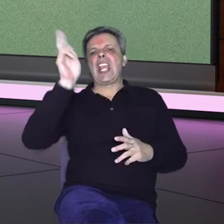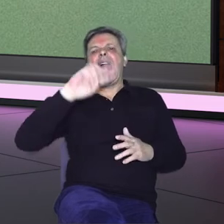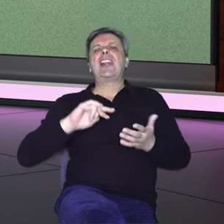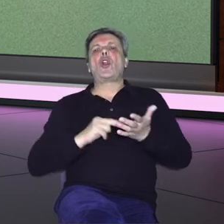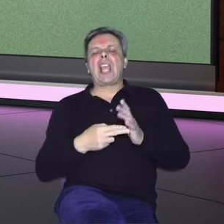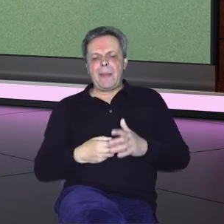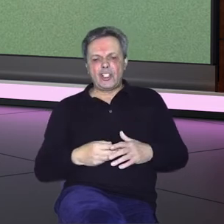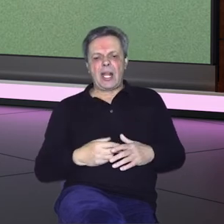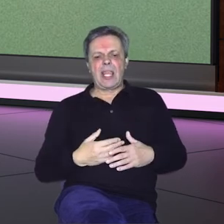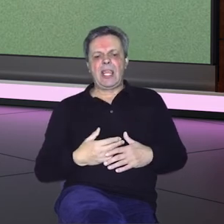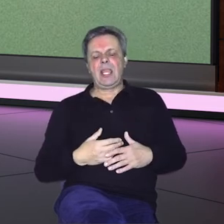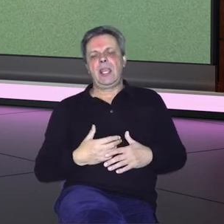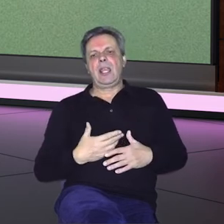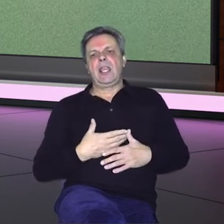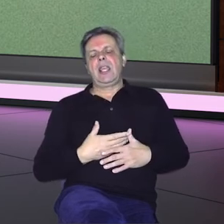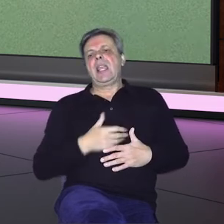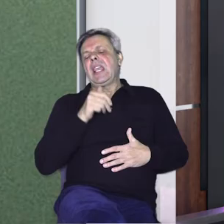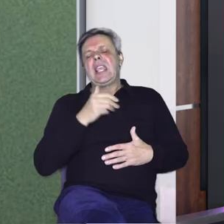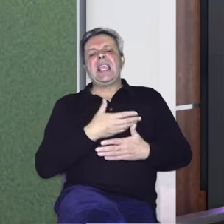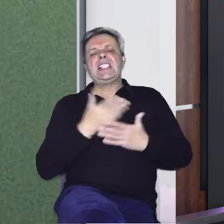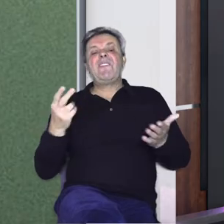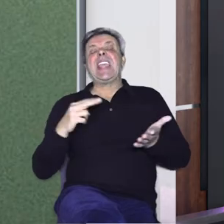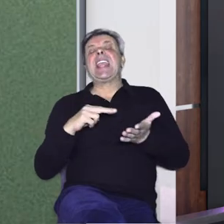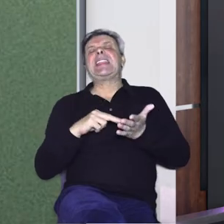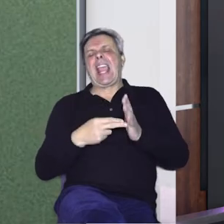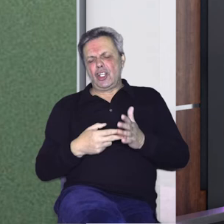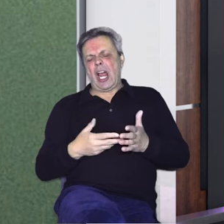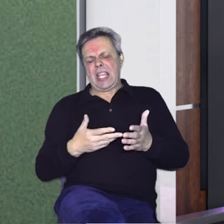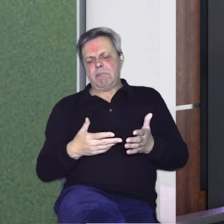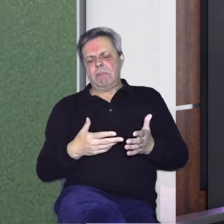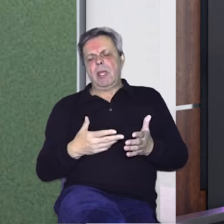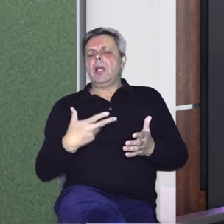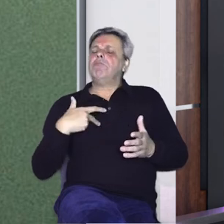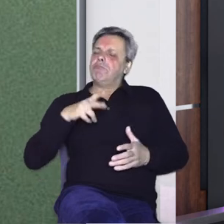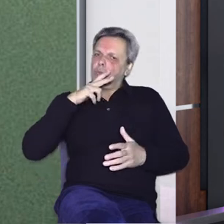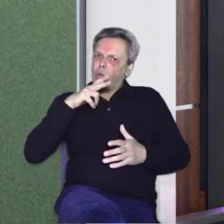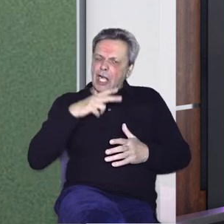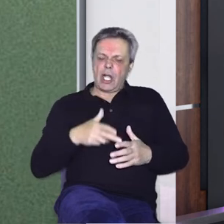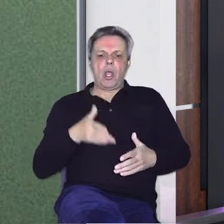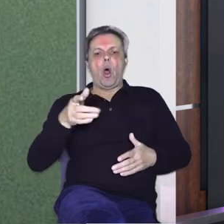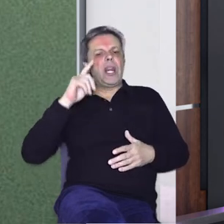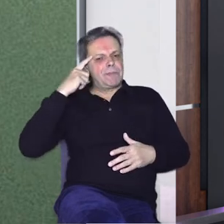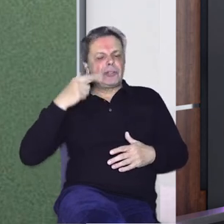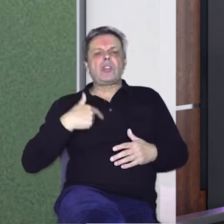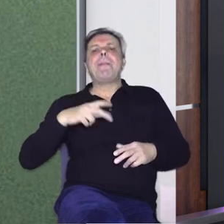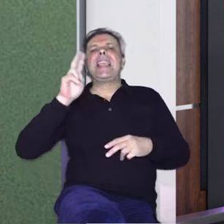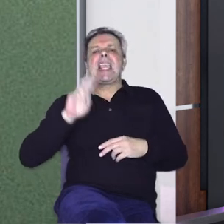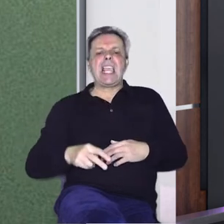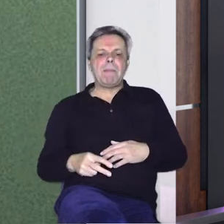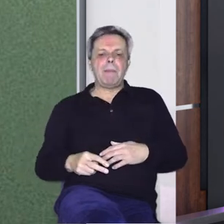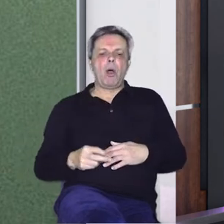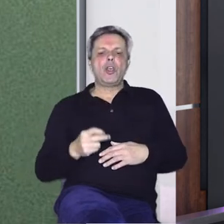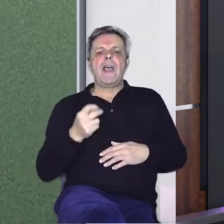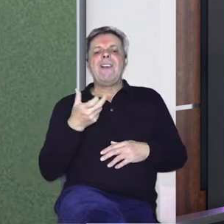elektrotehničari i svi ti, vam reći, tehničari općenito se jako traže jer oni smatraju da mi imamo